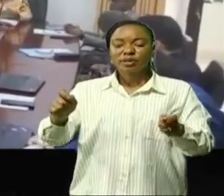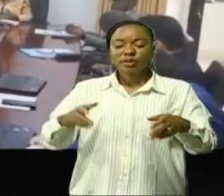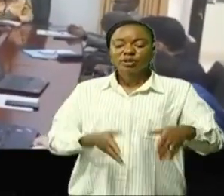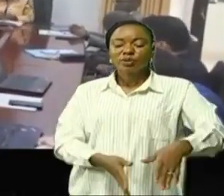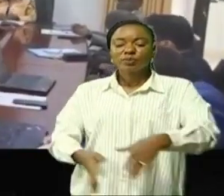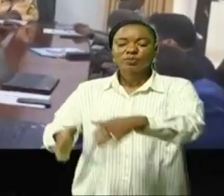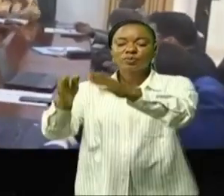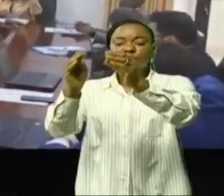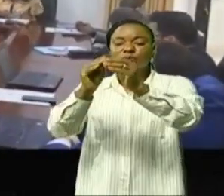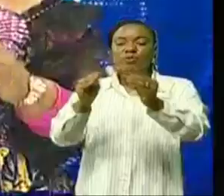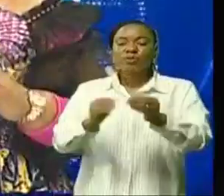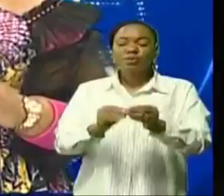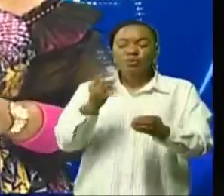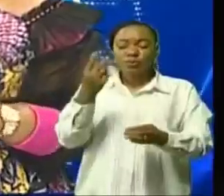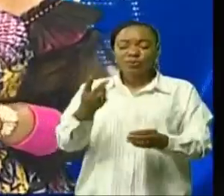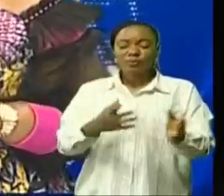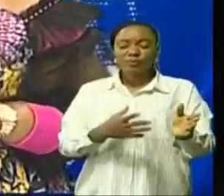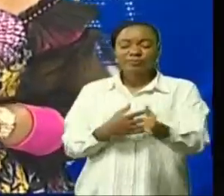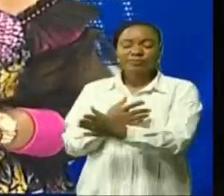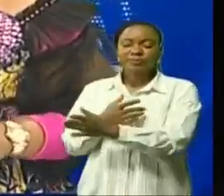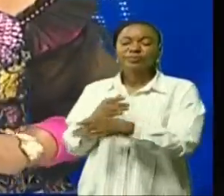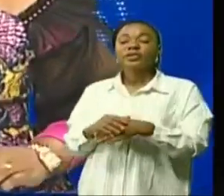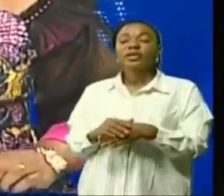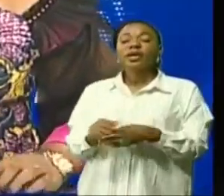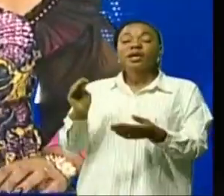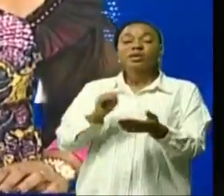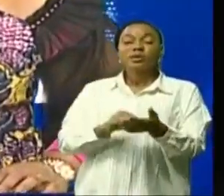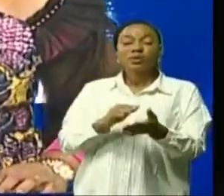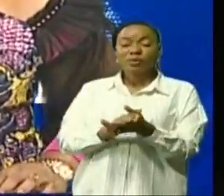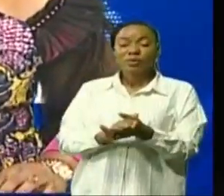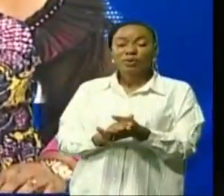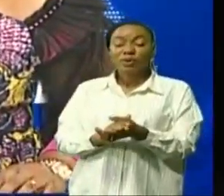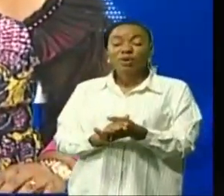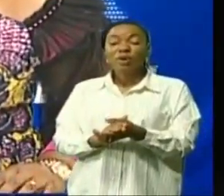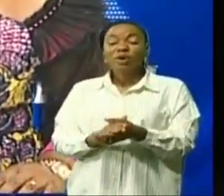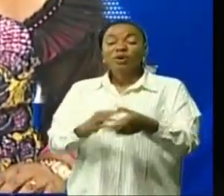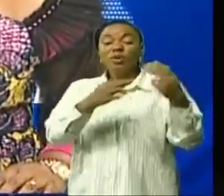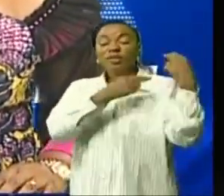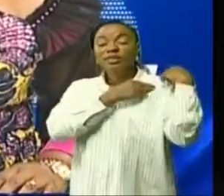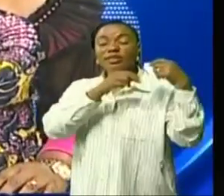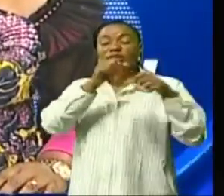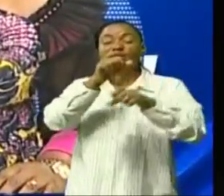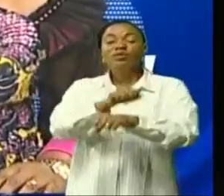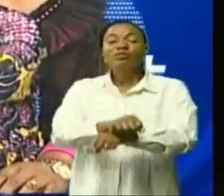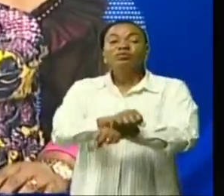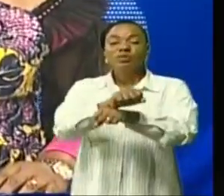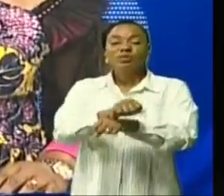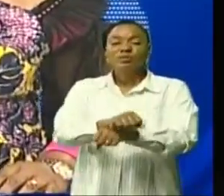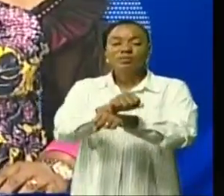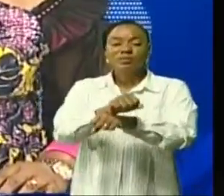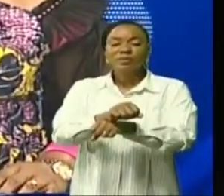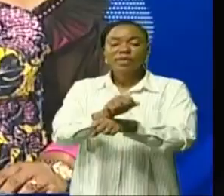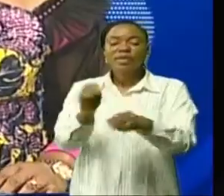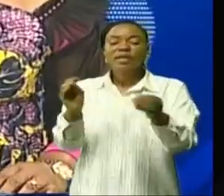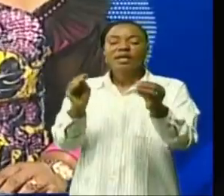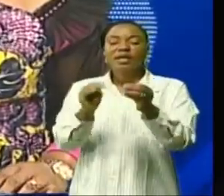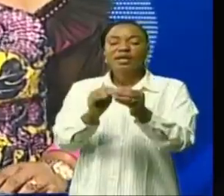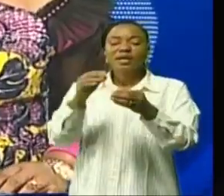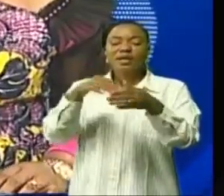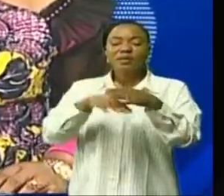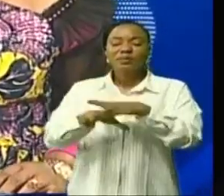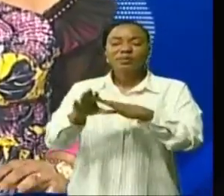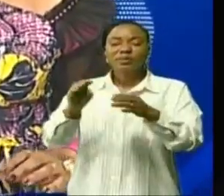numéro 2 Et en nouvelle les chefs traditionnels du Nord Kivu réunis au sein de l'Alliance nationale des autorités